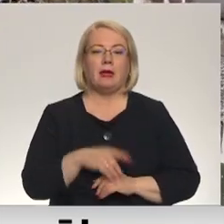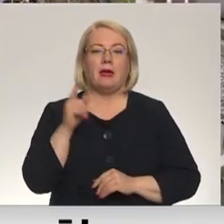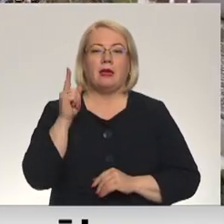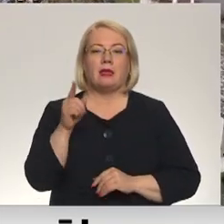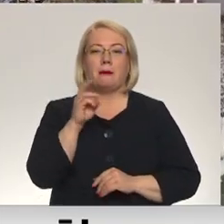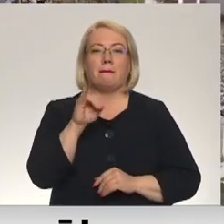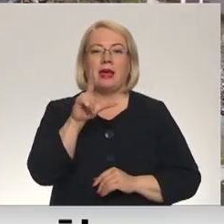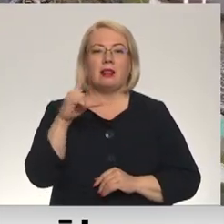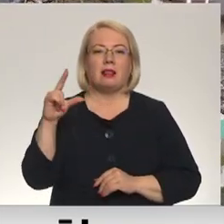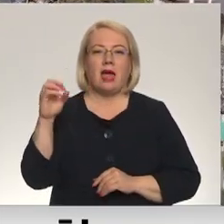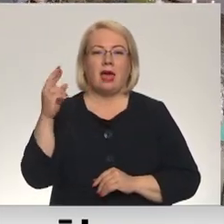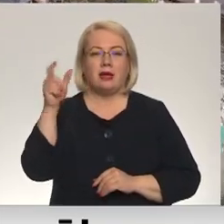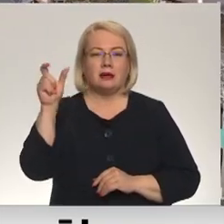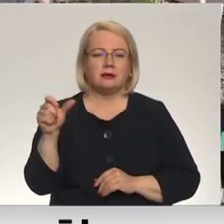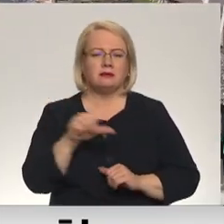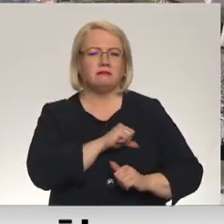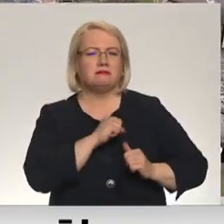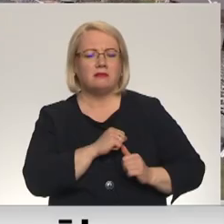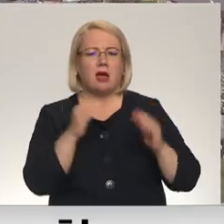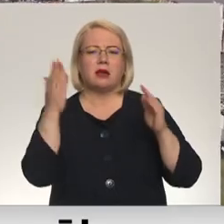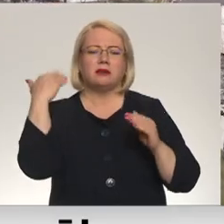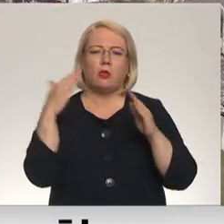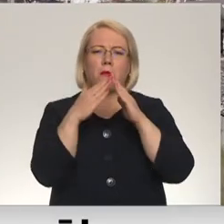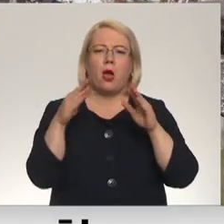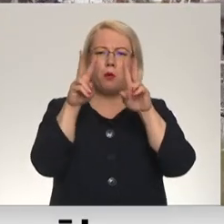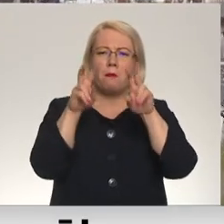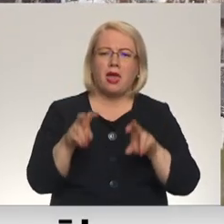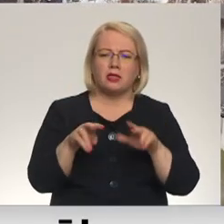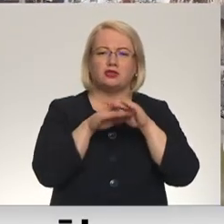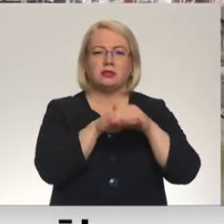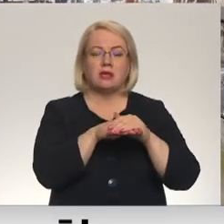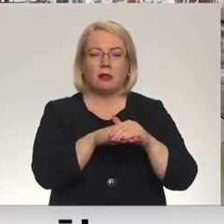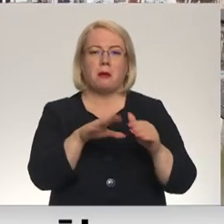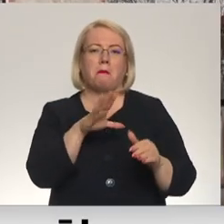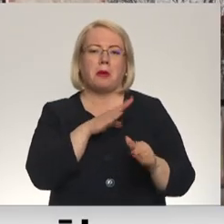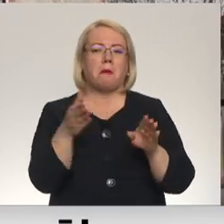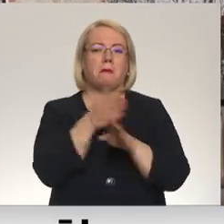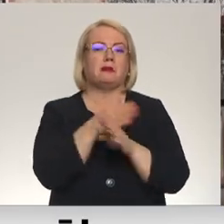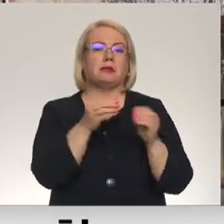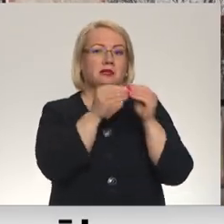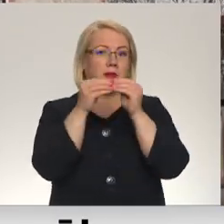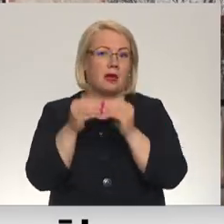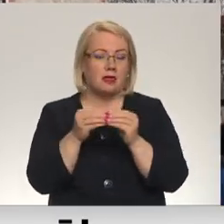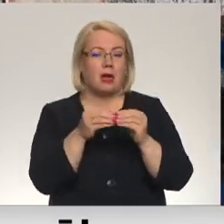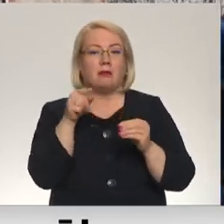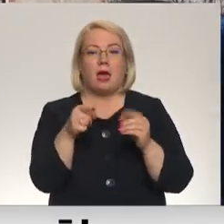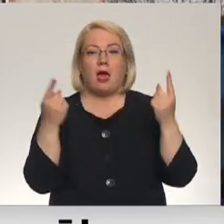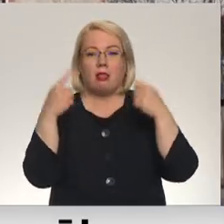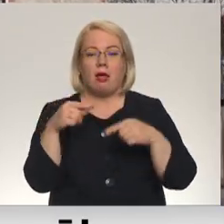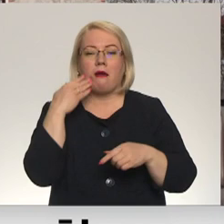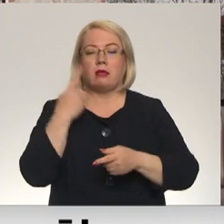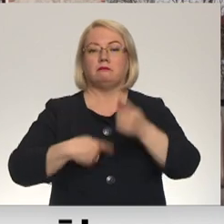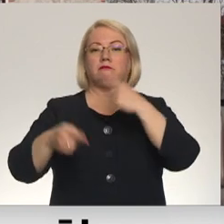Milleram aizraošanās ar seno māju, pētīšanu un saglabāšanu sākās jau pirms vairākiem desmitiem gadu, laikā, kad viņš atgriezās no